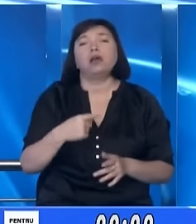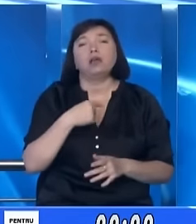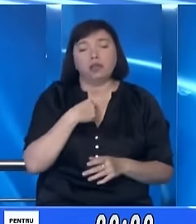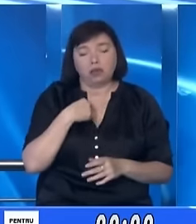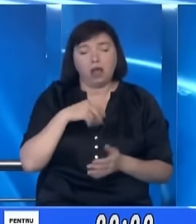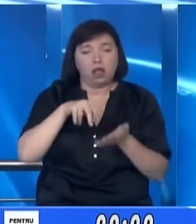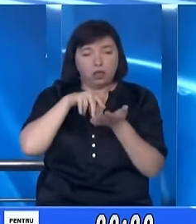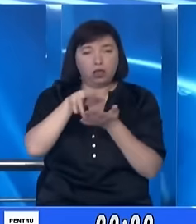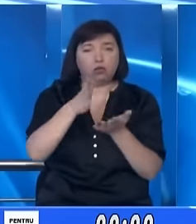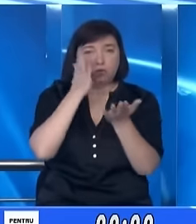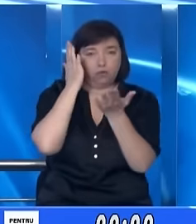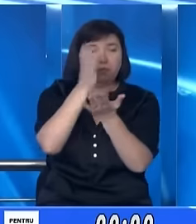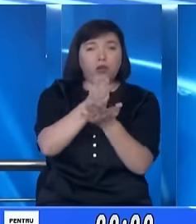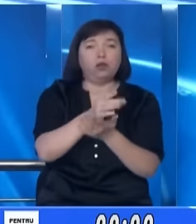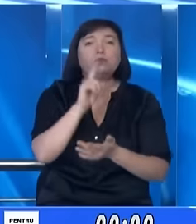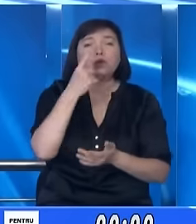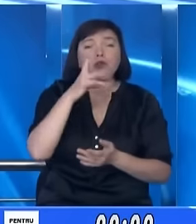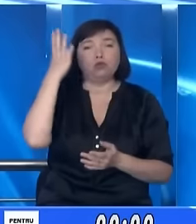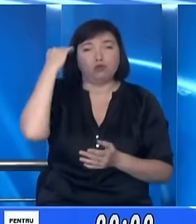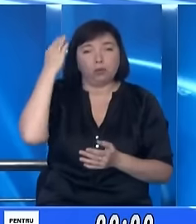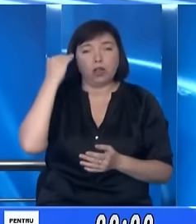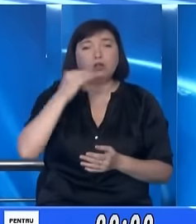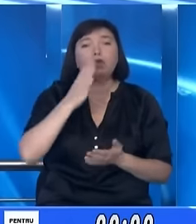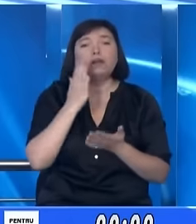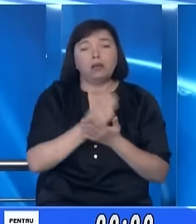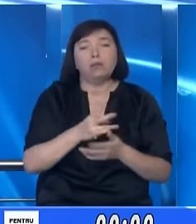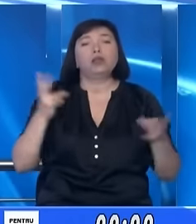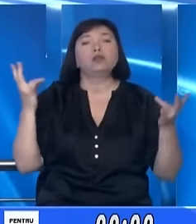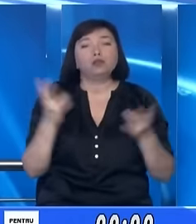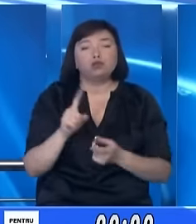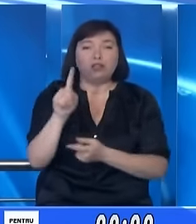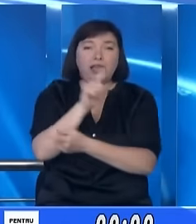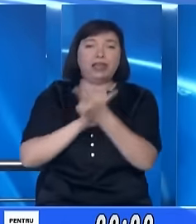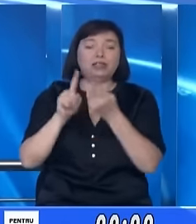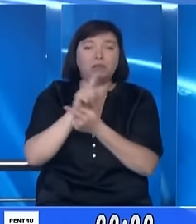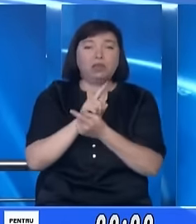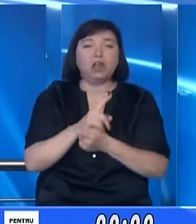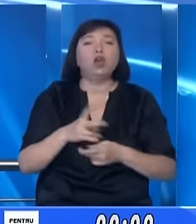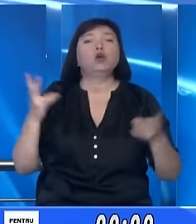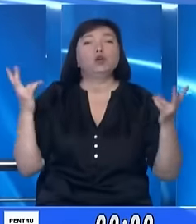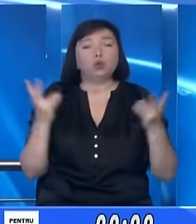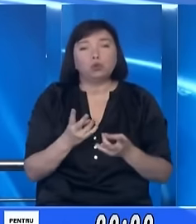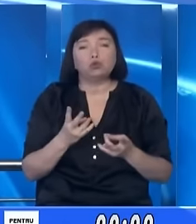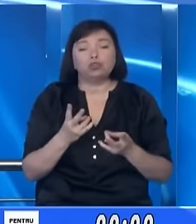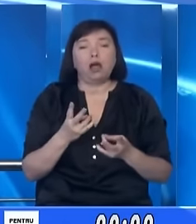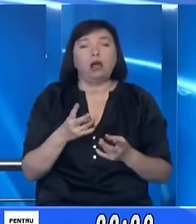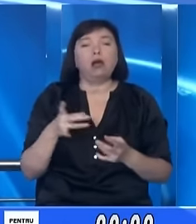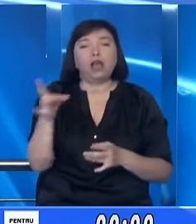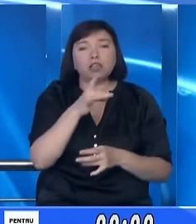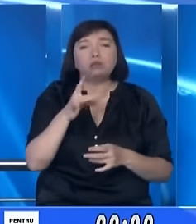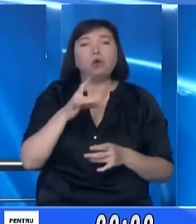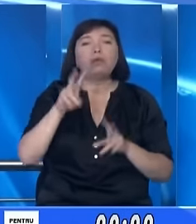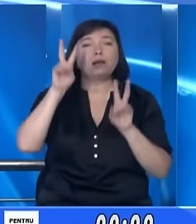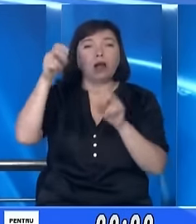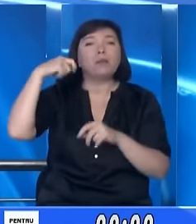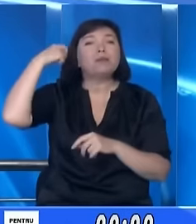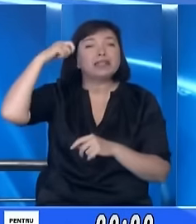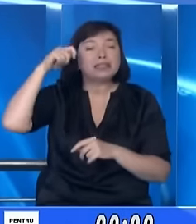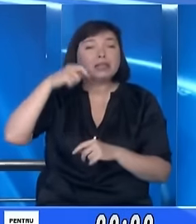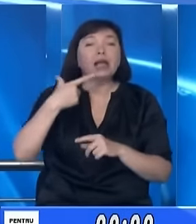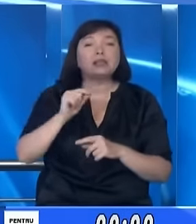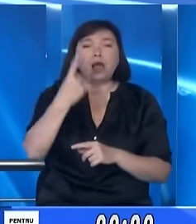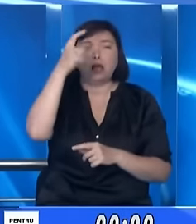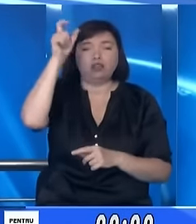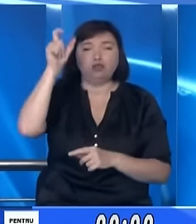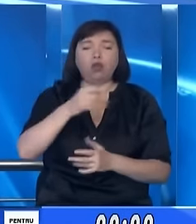merg înainte deoarece Republica Moldova are nevoie de o schimbare, are nevoie de o republică prezidențială în care un singur